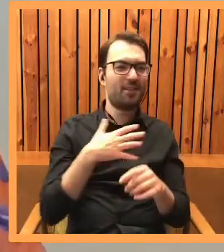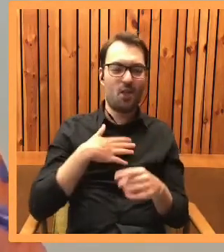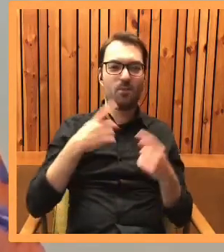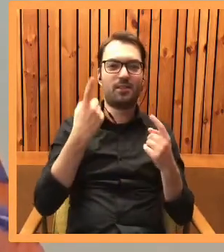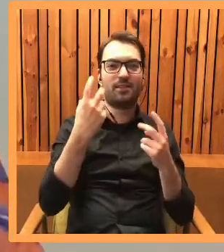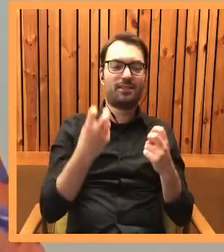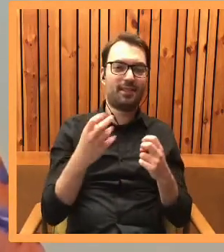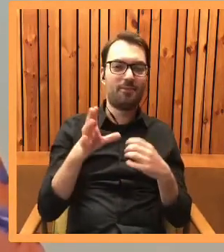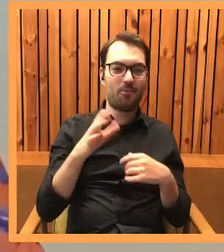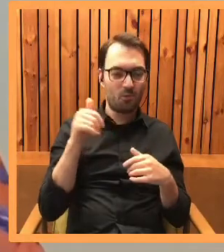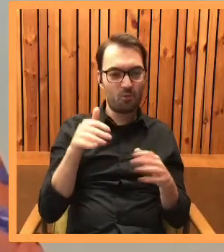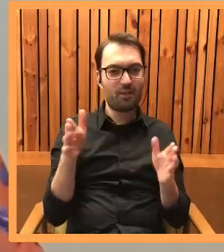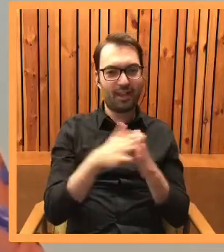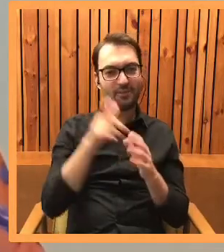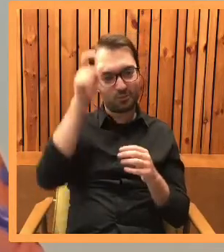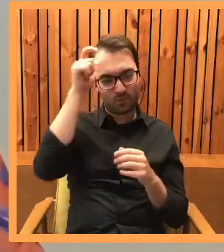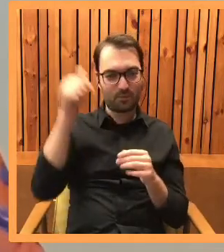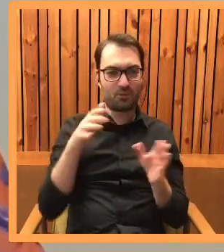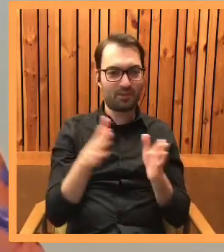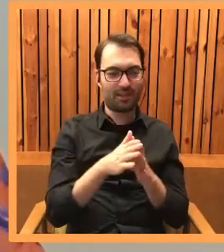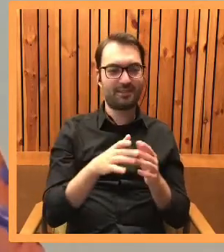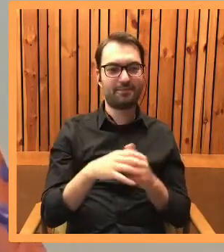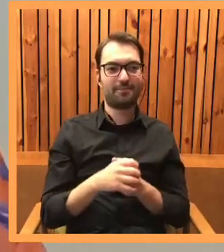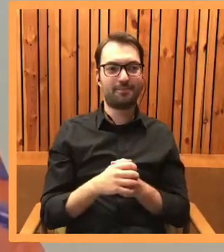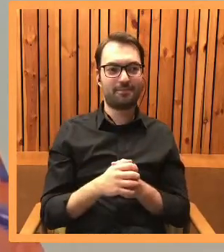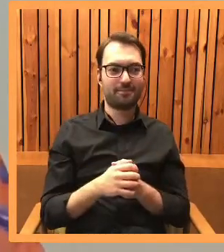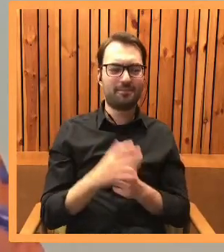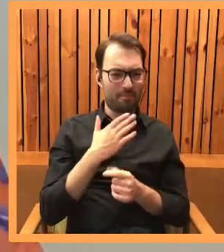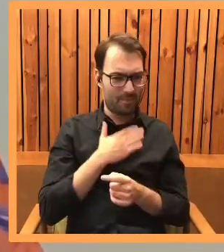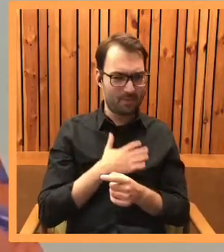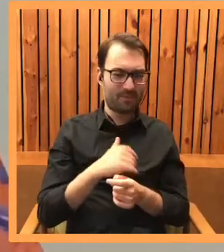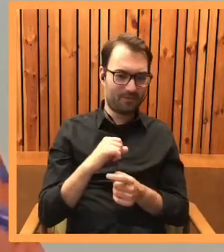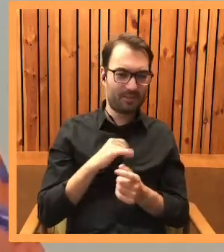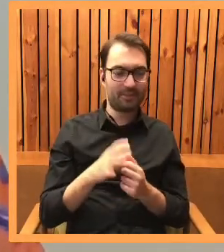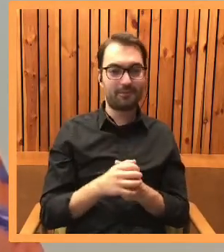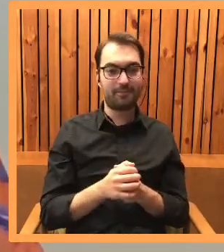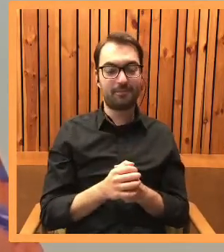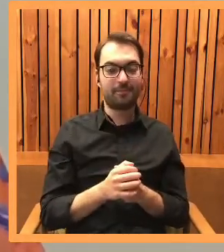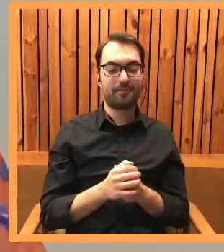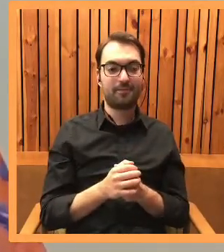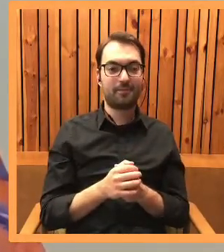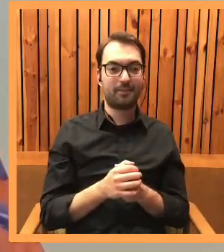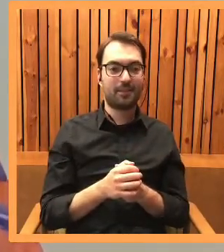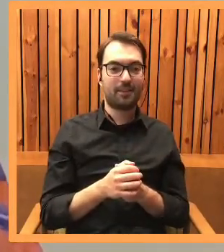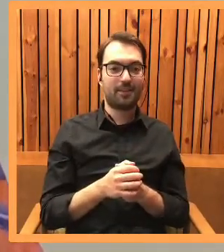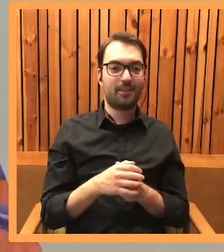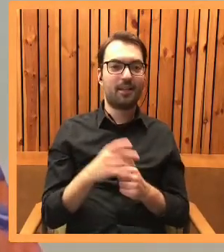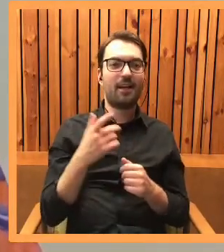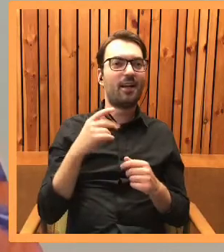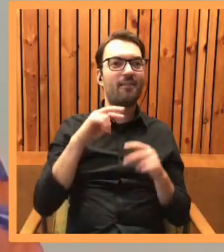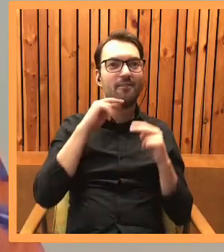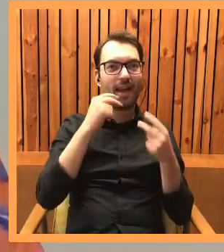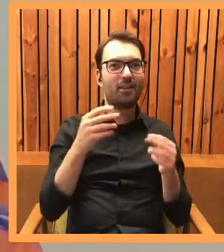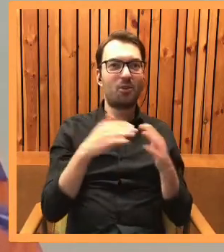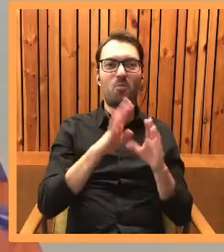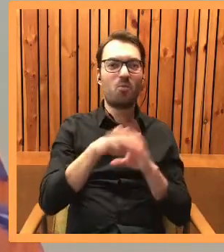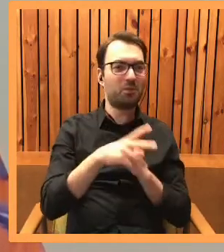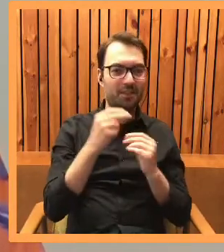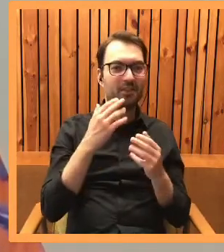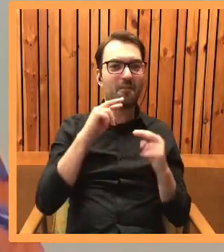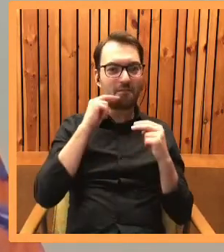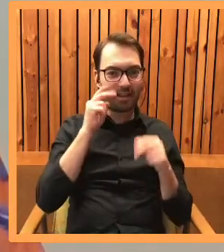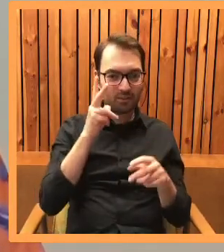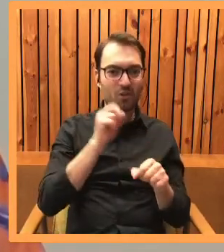siedzieć sama. Ona musi być tam, gdzie człowiek. No i to jest bardzo miłe, tak? To, że nie wraca się do pustego domu, tylko wraca się do kogoś.